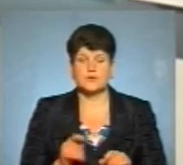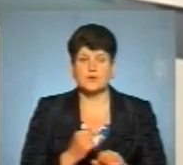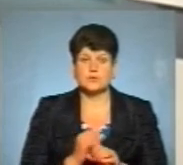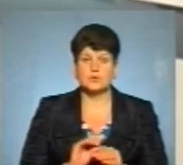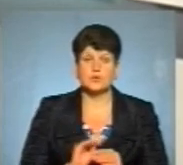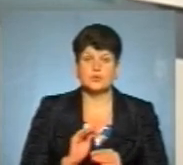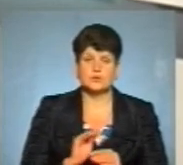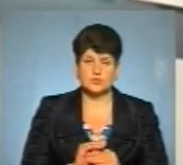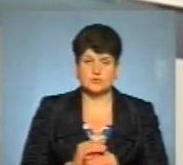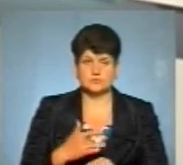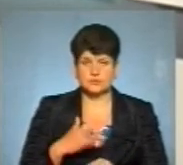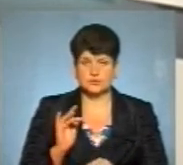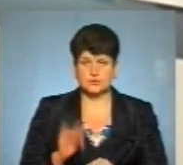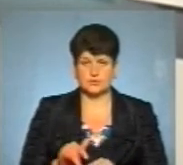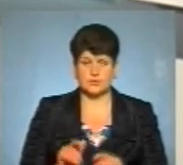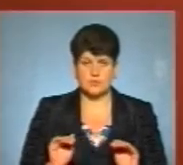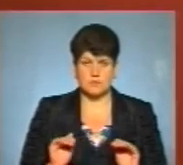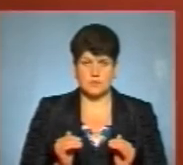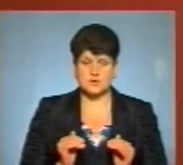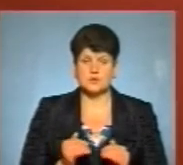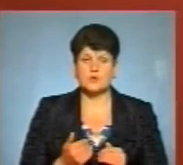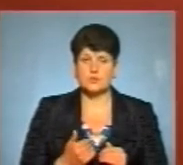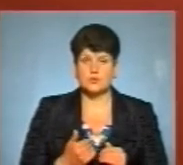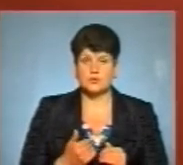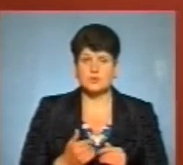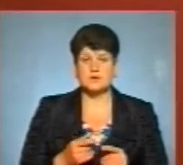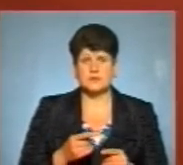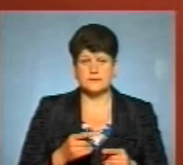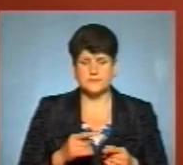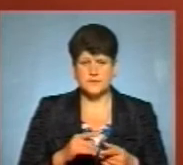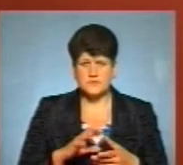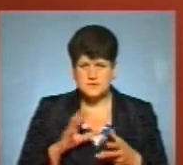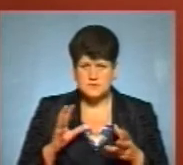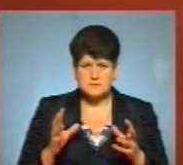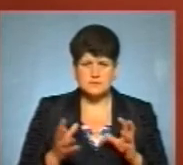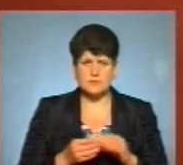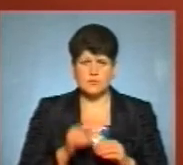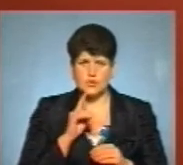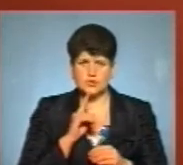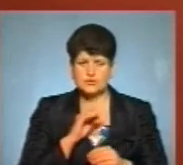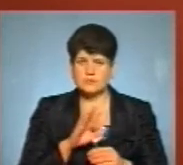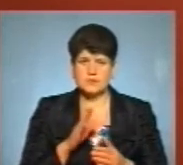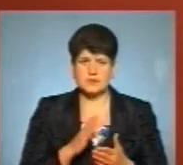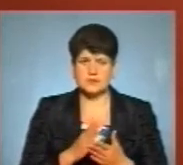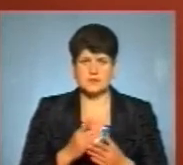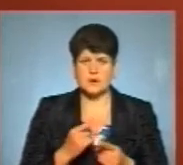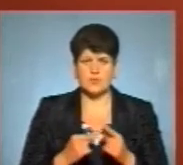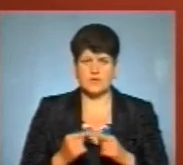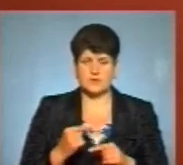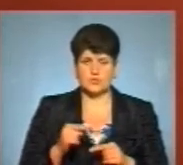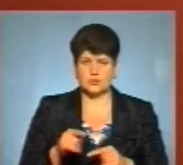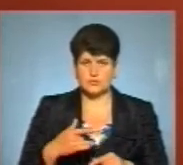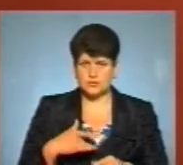додаткові більш жорсткі обмеження. Хоч, звичайно, на загал поки, що ми не йдемо на повернення до того